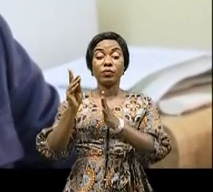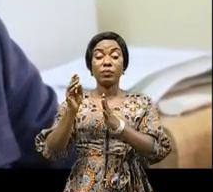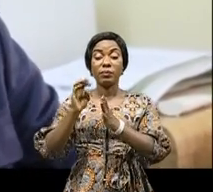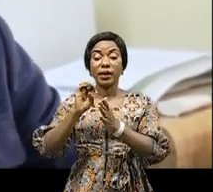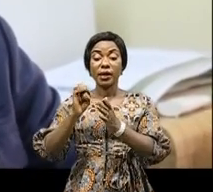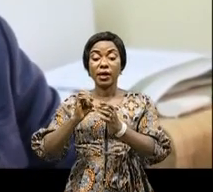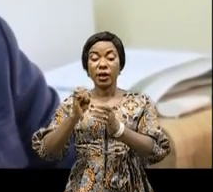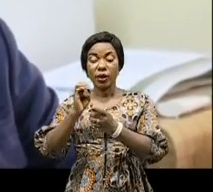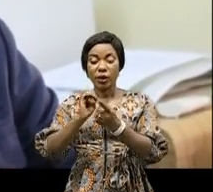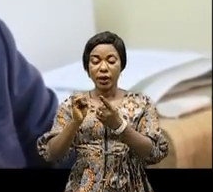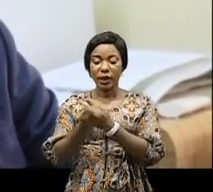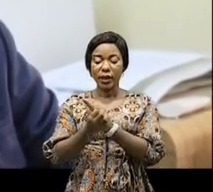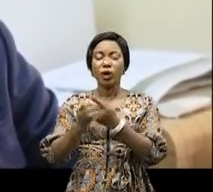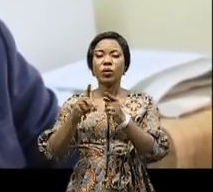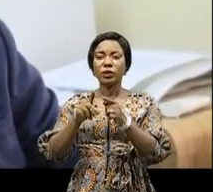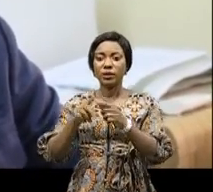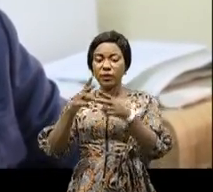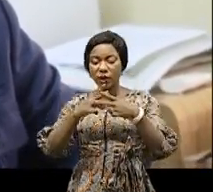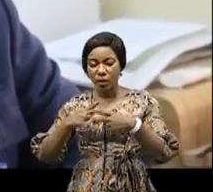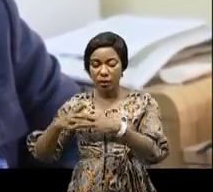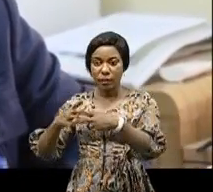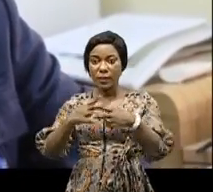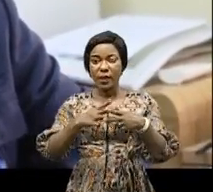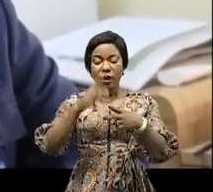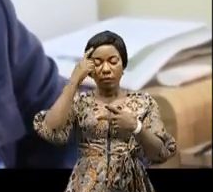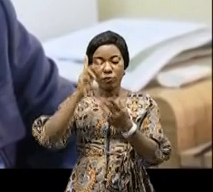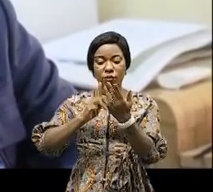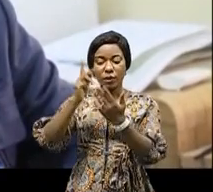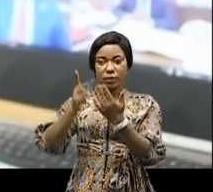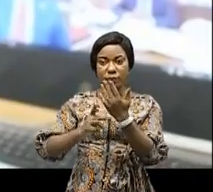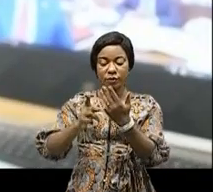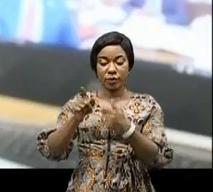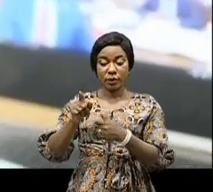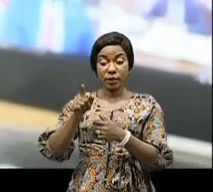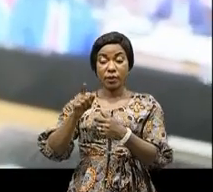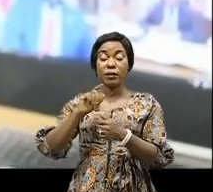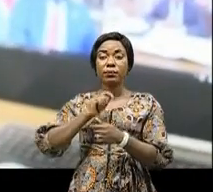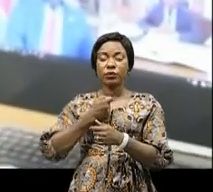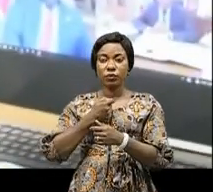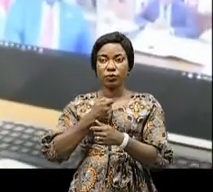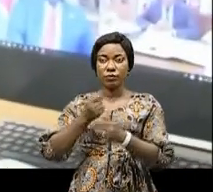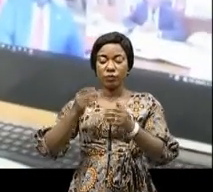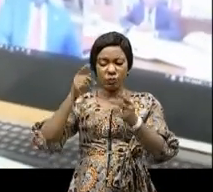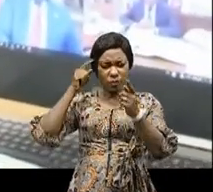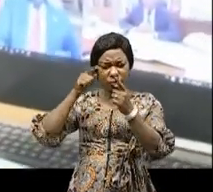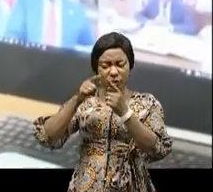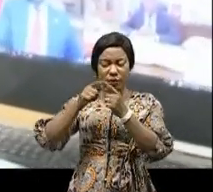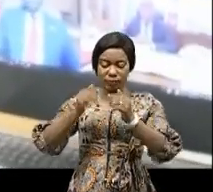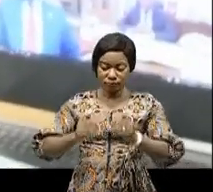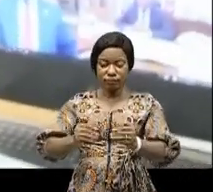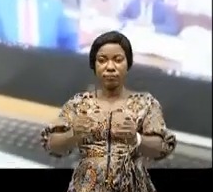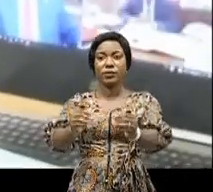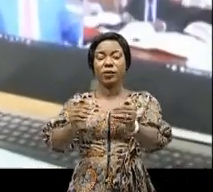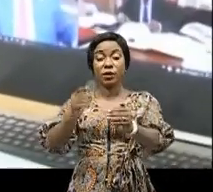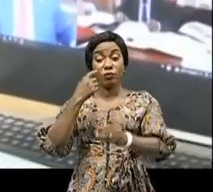'inspection et d'inauguration d'ouvrages dans le cadre du projet Prise. L'objectif poursuivi a été celui de